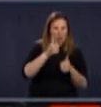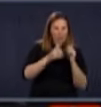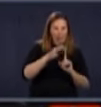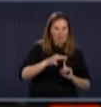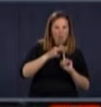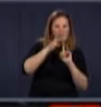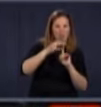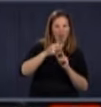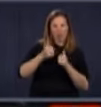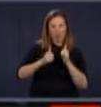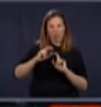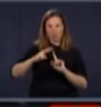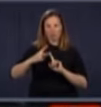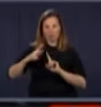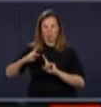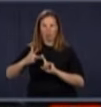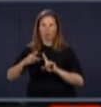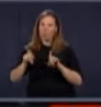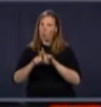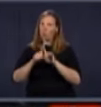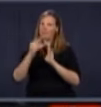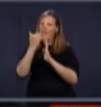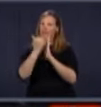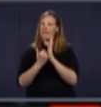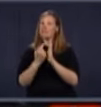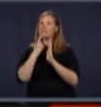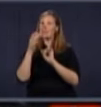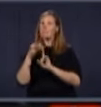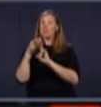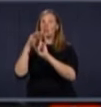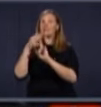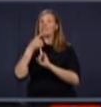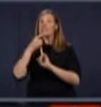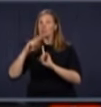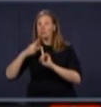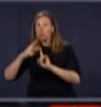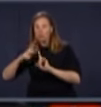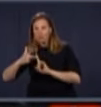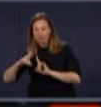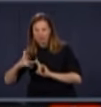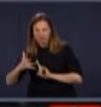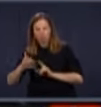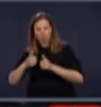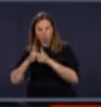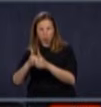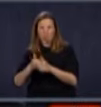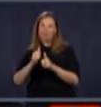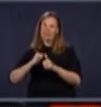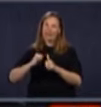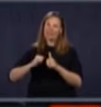les opérations et le faire dans les meilleurs délais. Alors, merci.